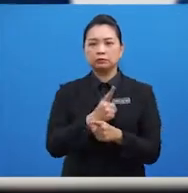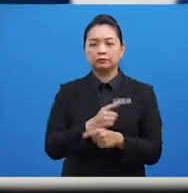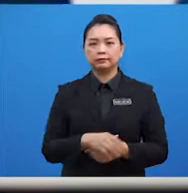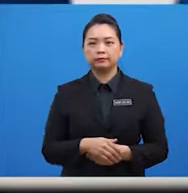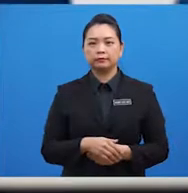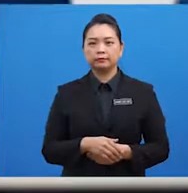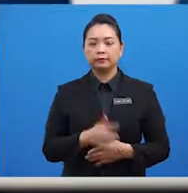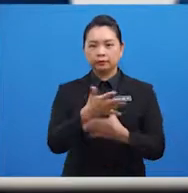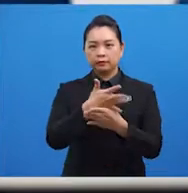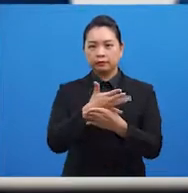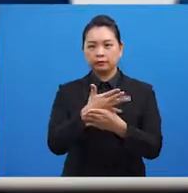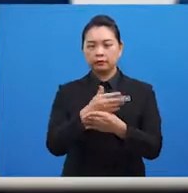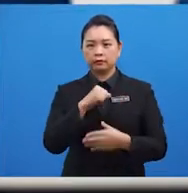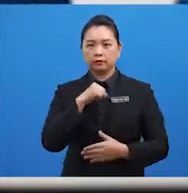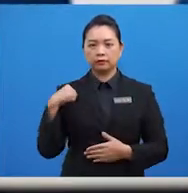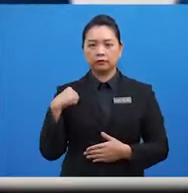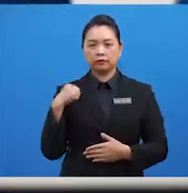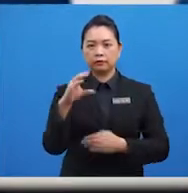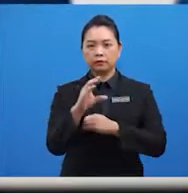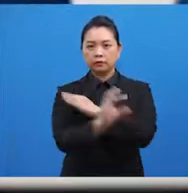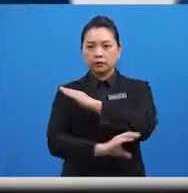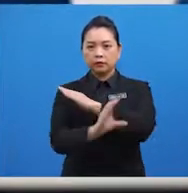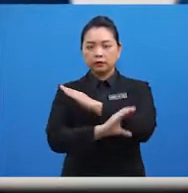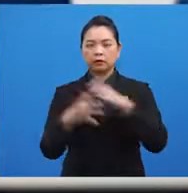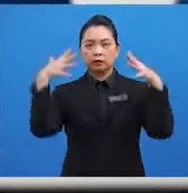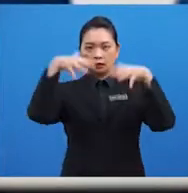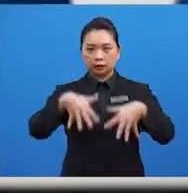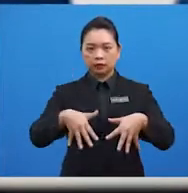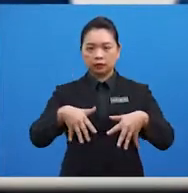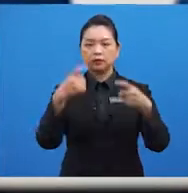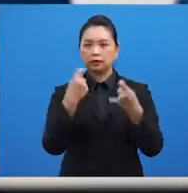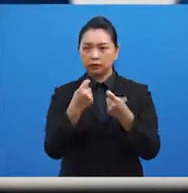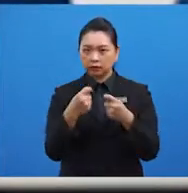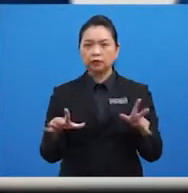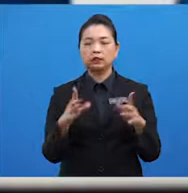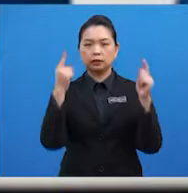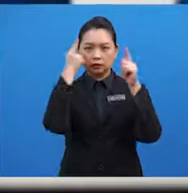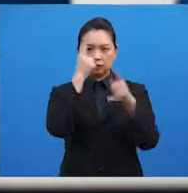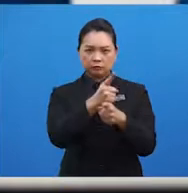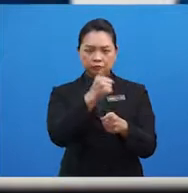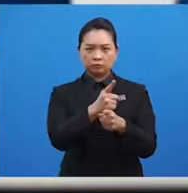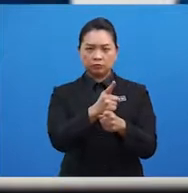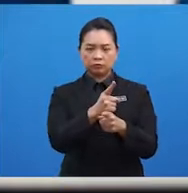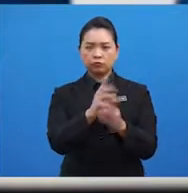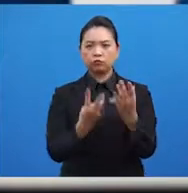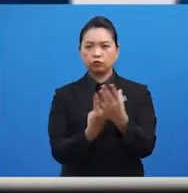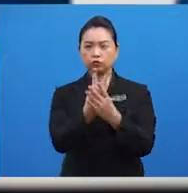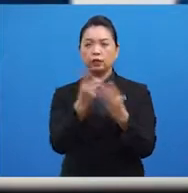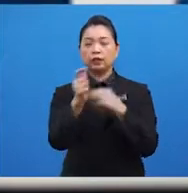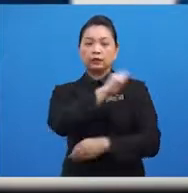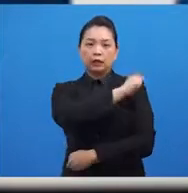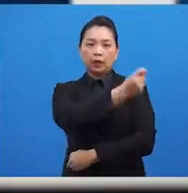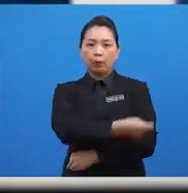anggota negara ASEAN telah bersetuju untuk menubuhkan tabung amanah